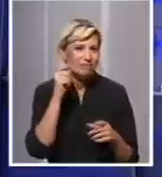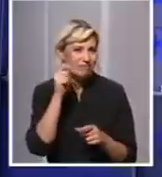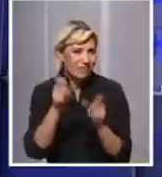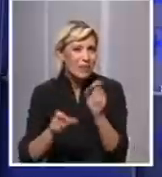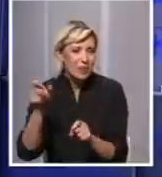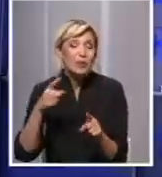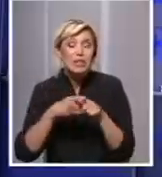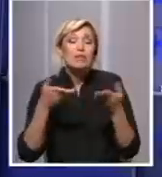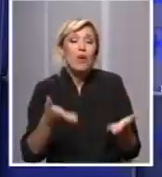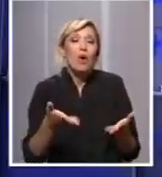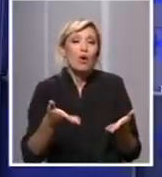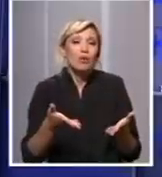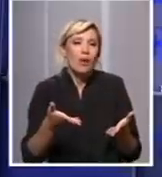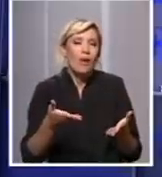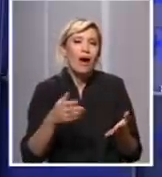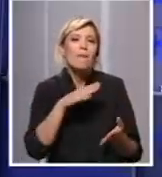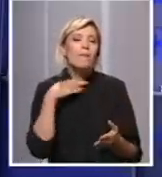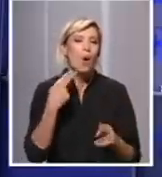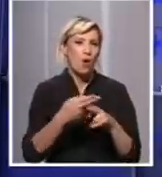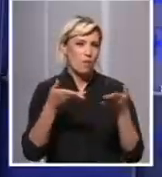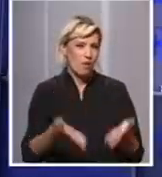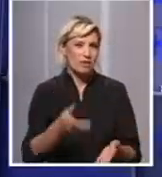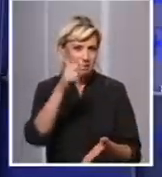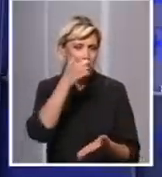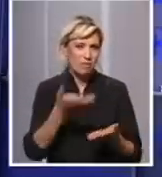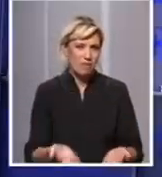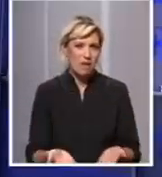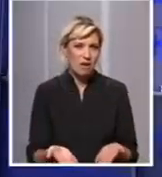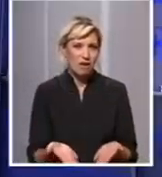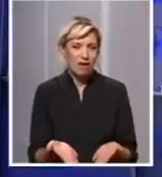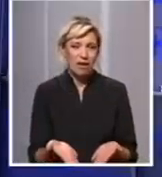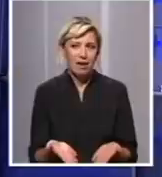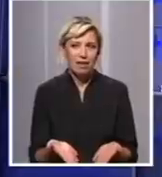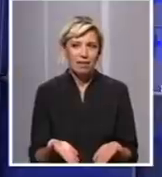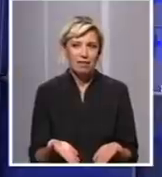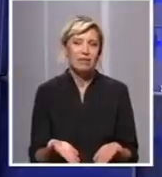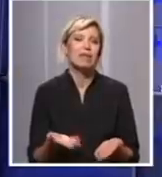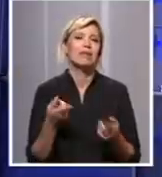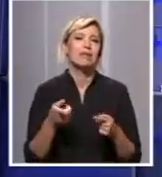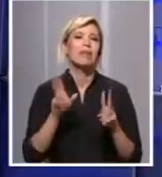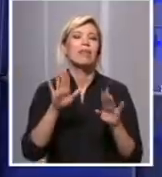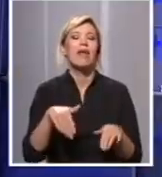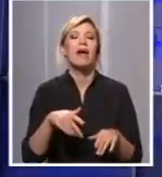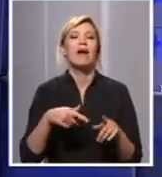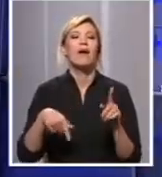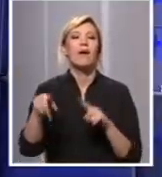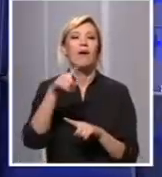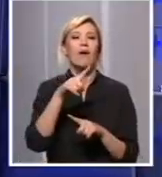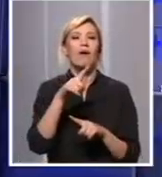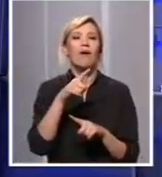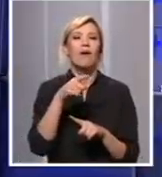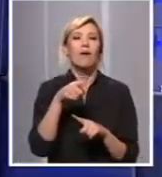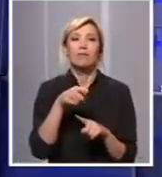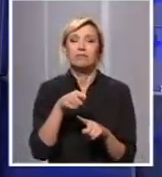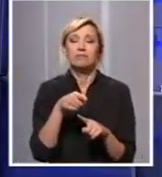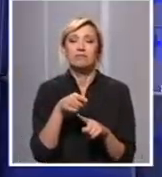apsolutni broj oboliha. Ako gledamo pokazitelje rizika obolevanja u odnosu na broj stanovnika, oni svakako jesu